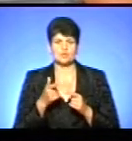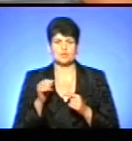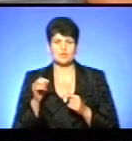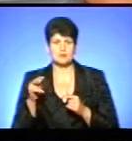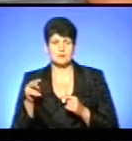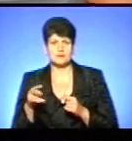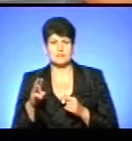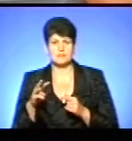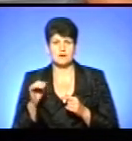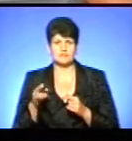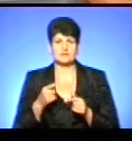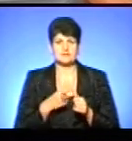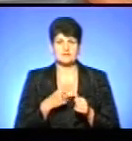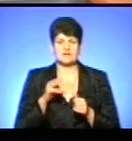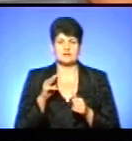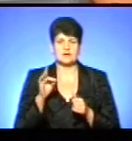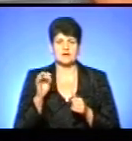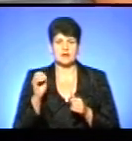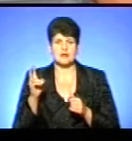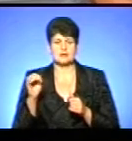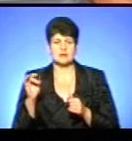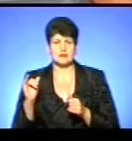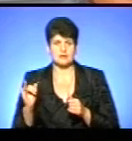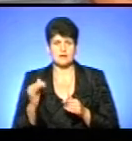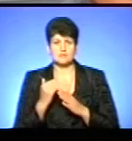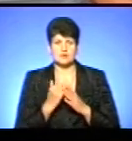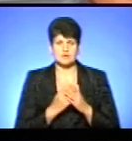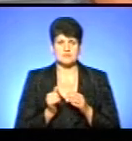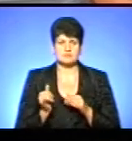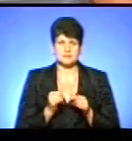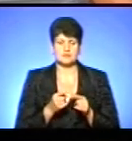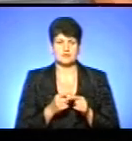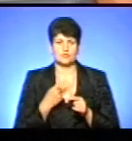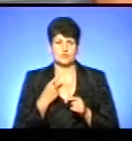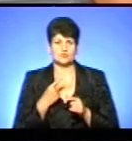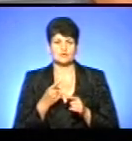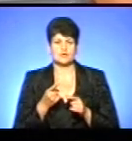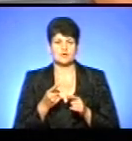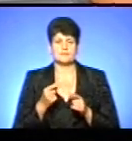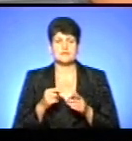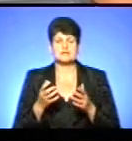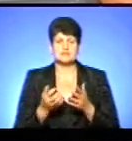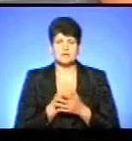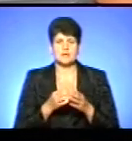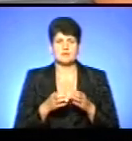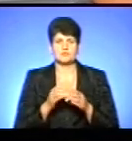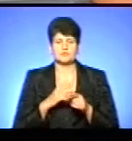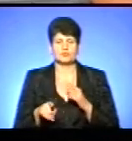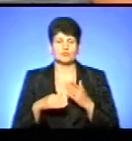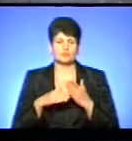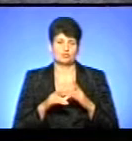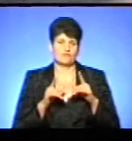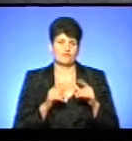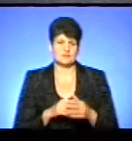про те, що мобільники. Вони називають трекери і програмне забезпечення, які вказують, де знаходиться та чи інша бригада швидкої медичної допомоги на